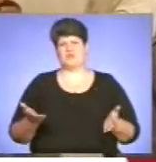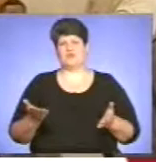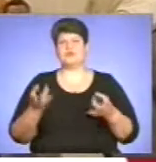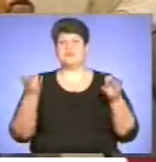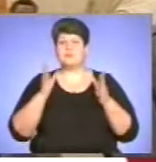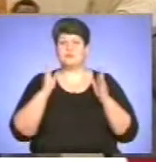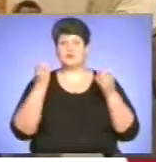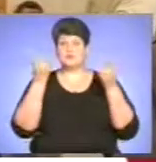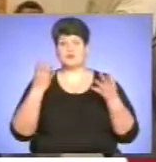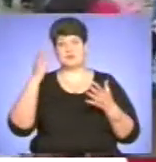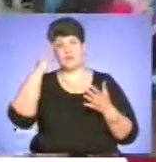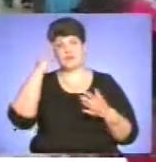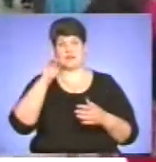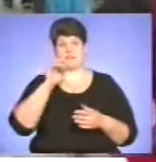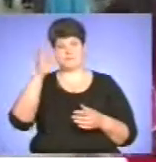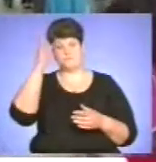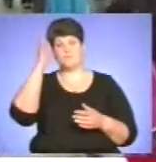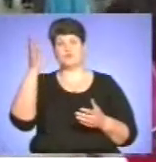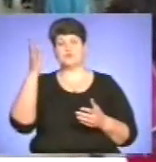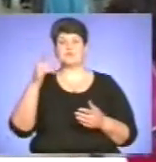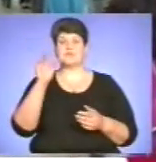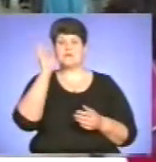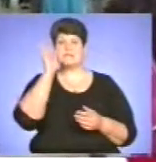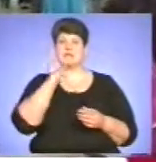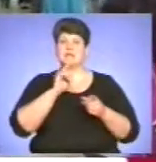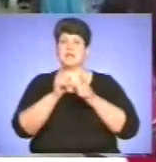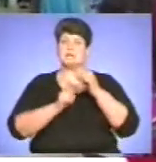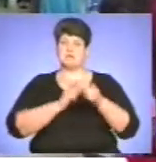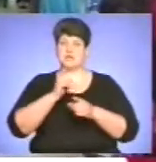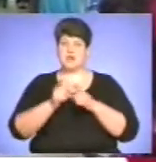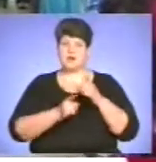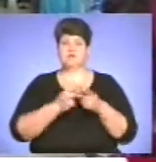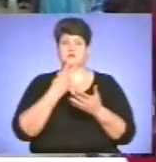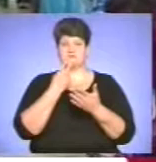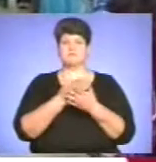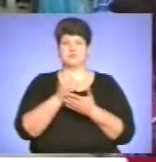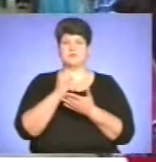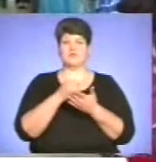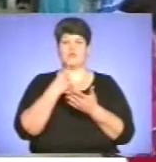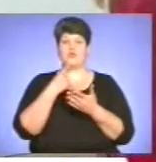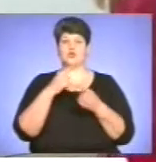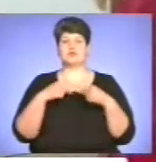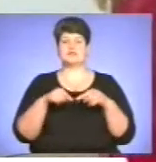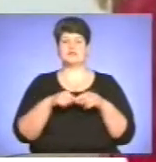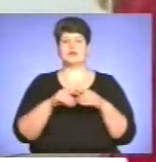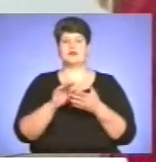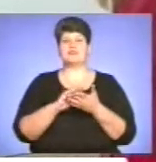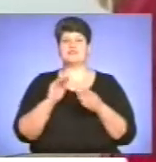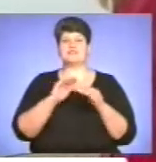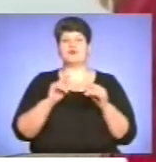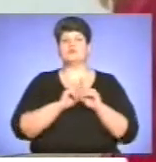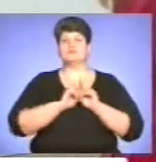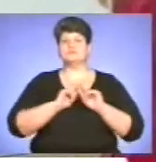талановитим і мудрим. Те, що смаки у читачів змінюються, підтверджують організатори фестивалю «Джурафест». Особливий попит на